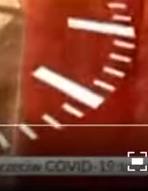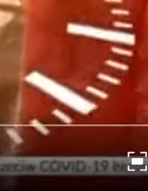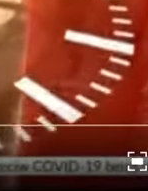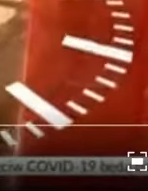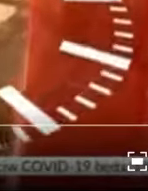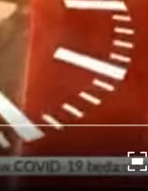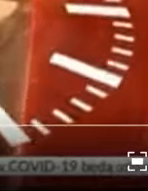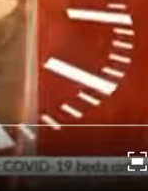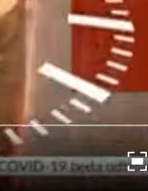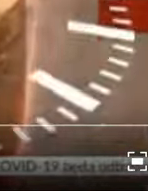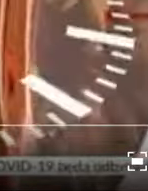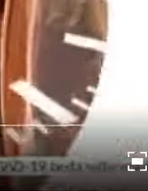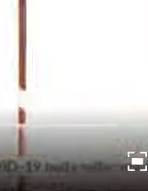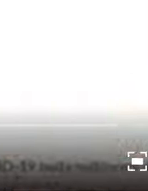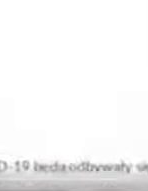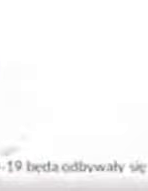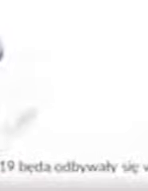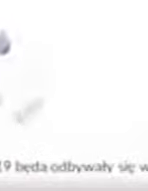DZIĘKI ZA OBSERWACIE